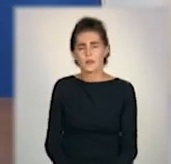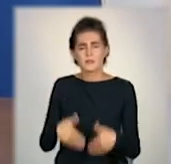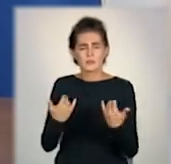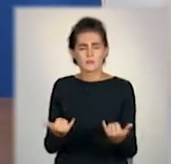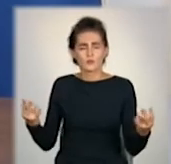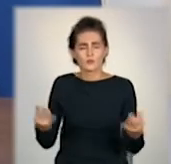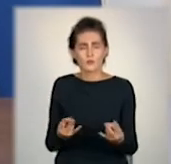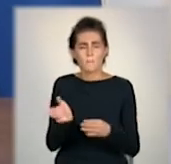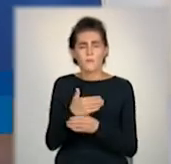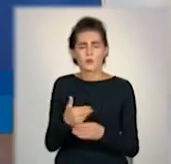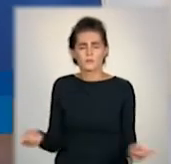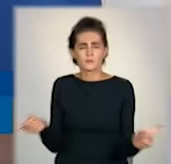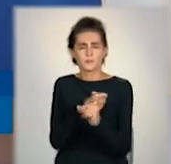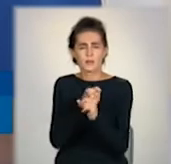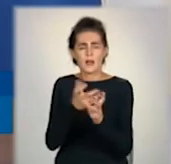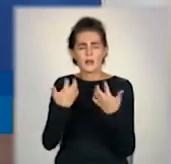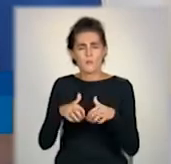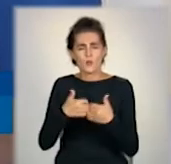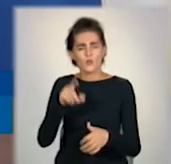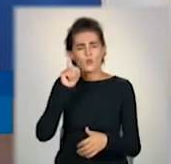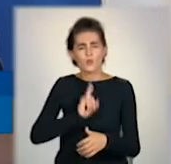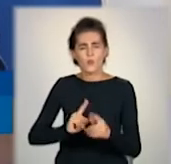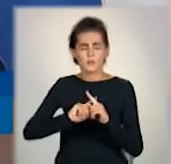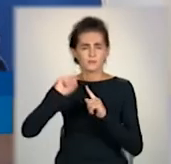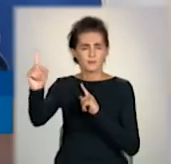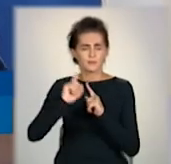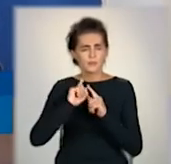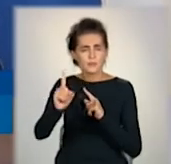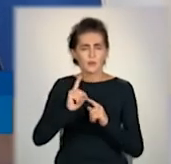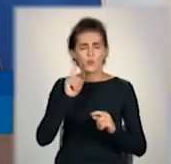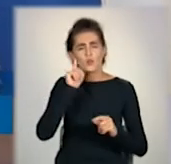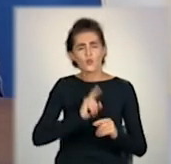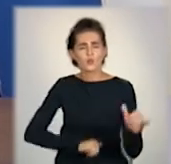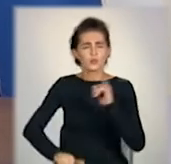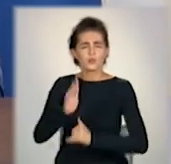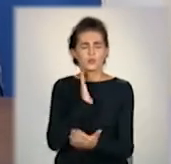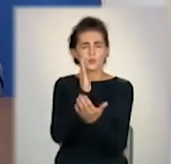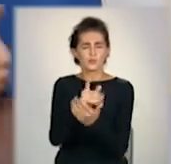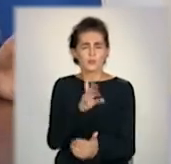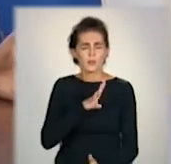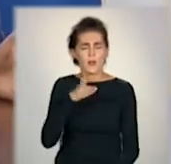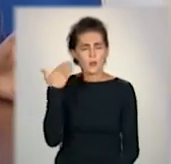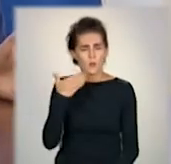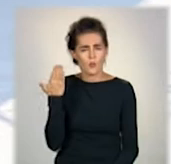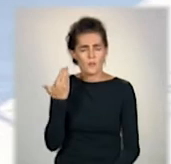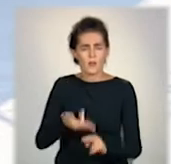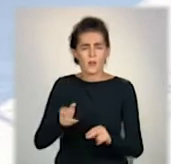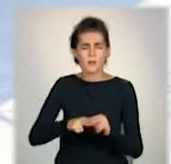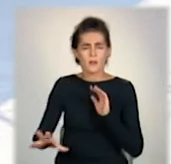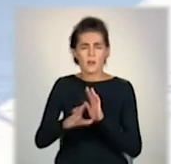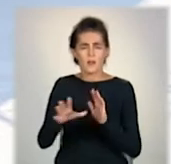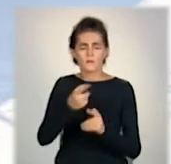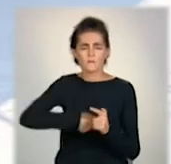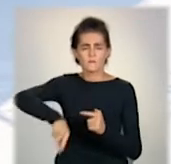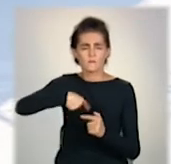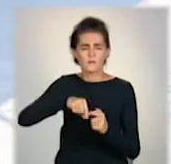Маріуполь нормально з Краматорським, щоб ви могли з півночі на південь пересуватися абсолютно легко. Це потребує електрифікації,